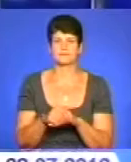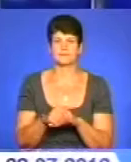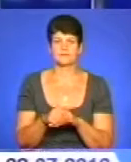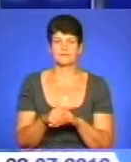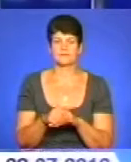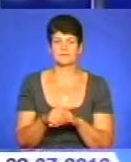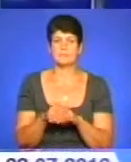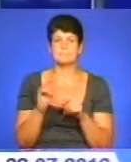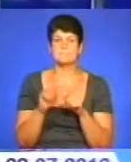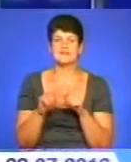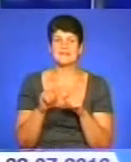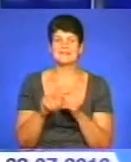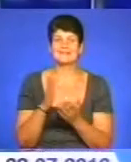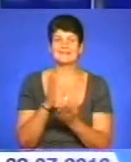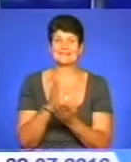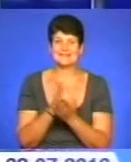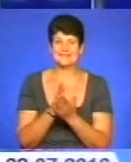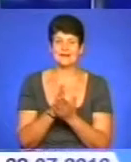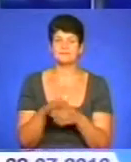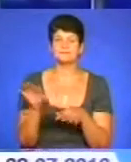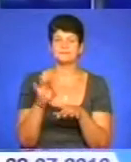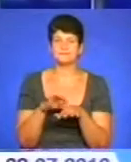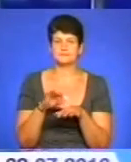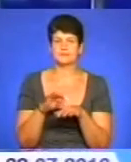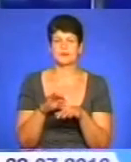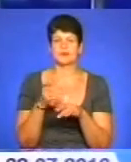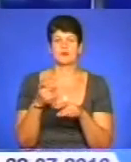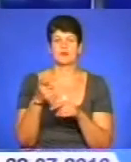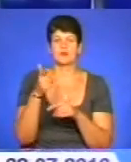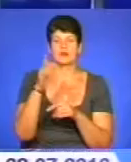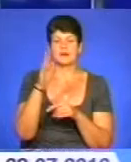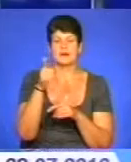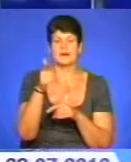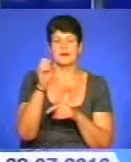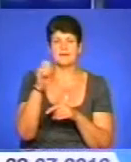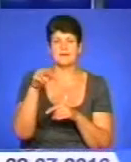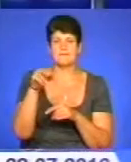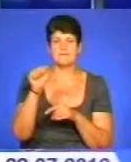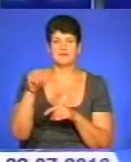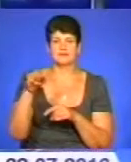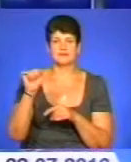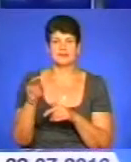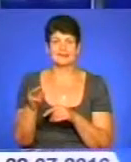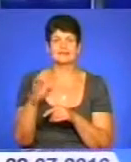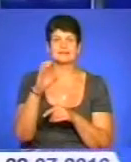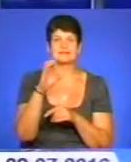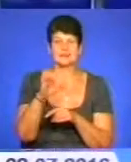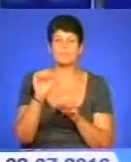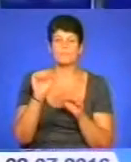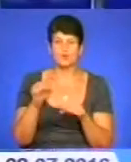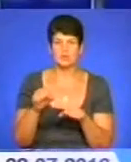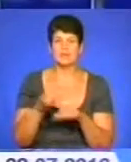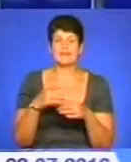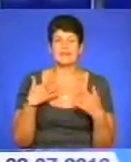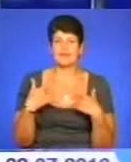Перевірити наявність вірусу гепатиту С протягом дня могли тернополяни на театральному майдані з ініціативи